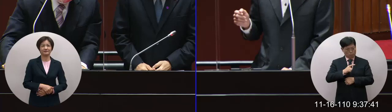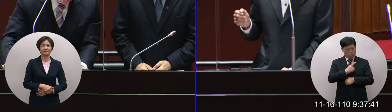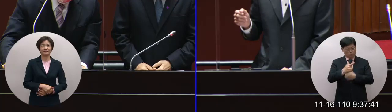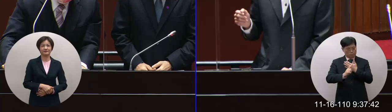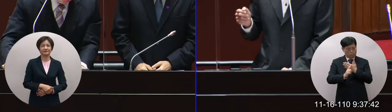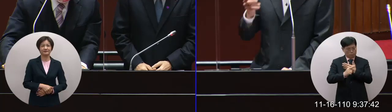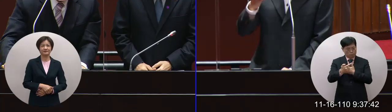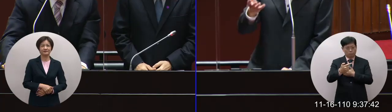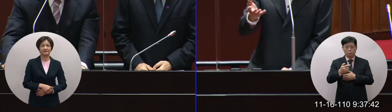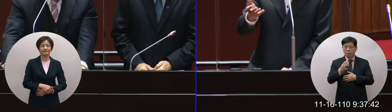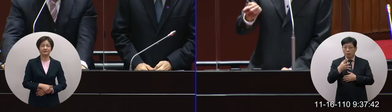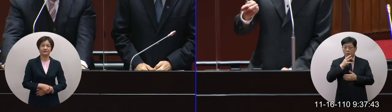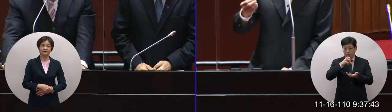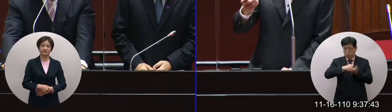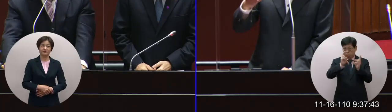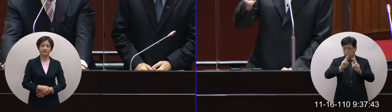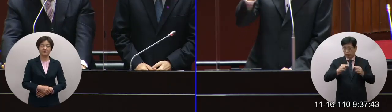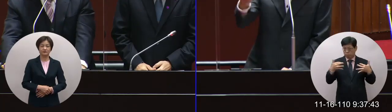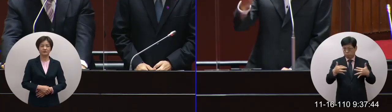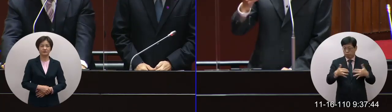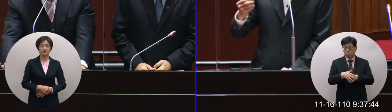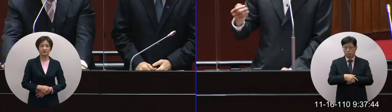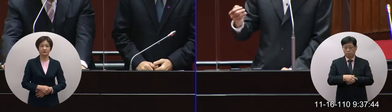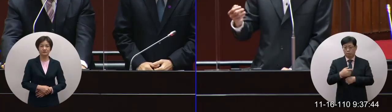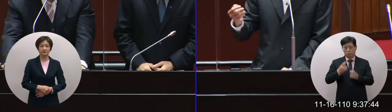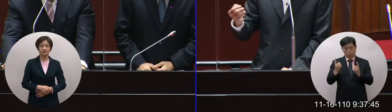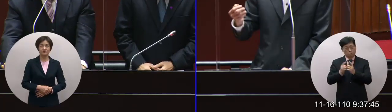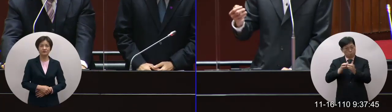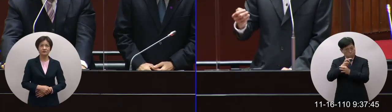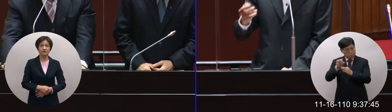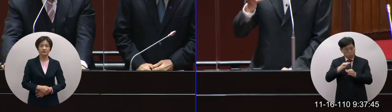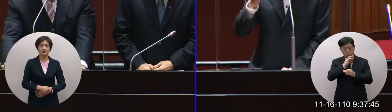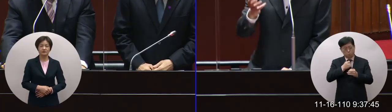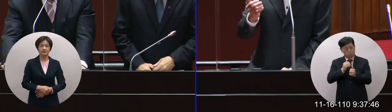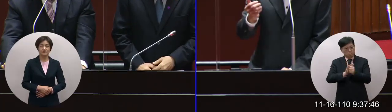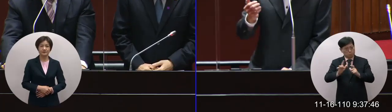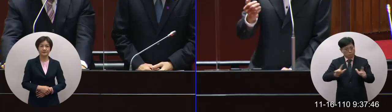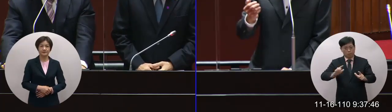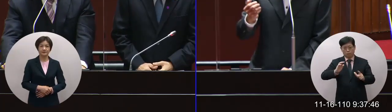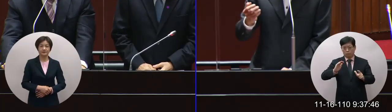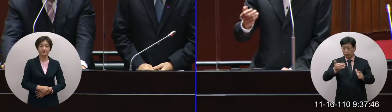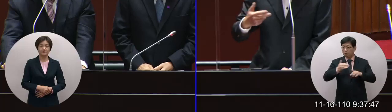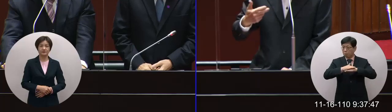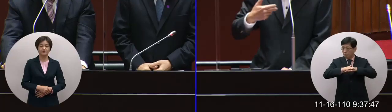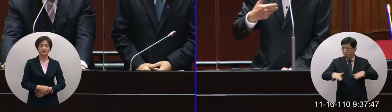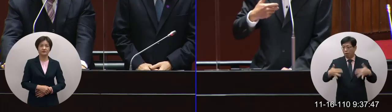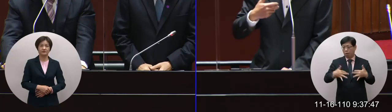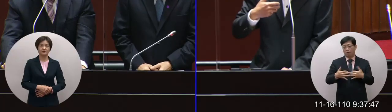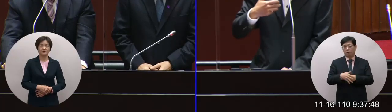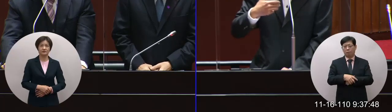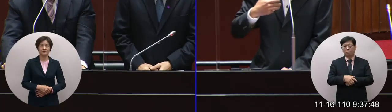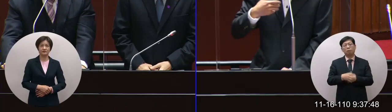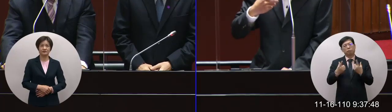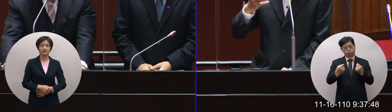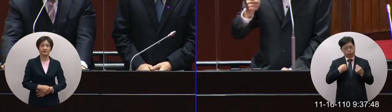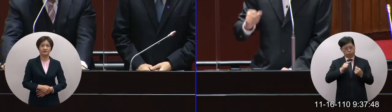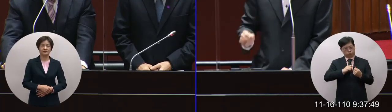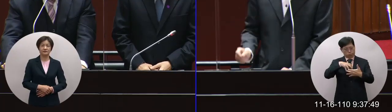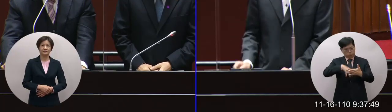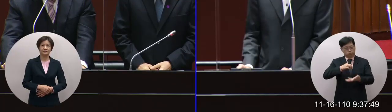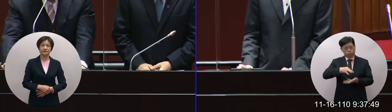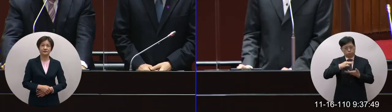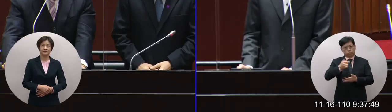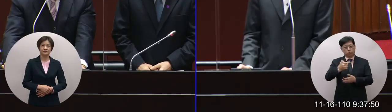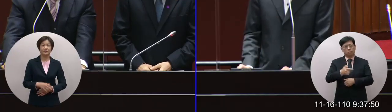緊張的因為核能的問題啊對經濟發展也很重要可是安全的問題齁事實上也是我心裡